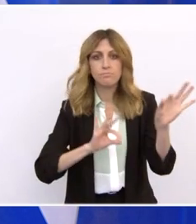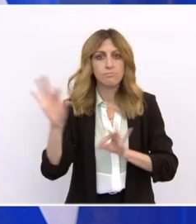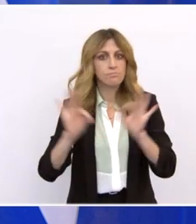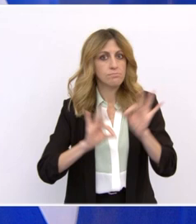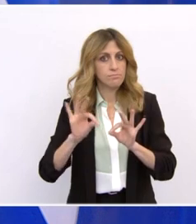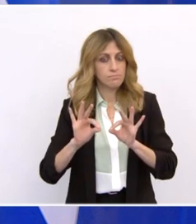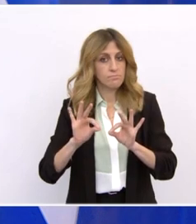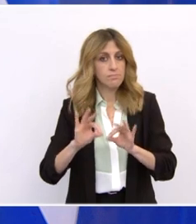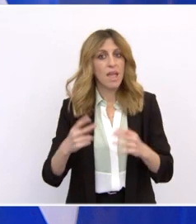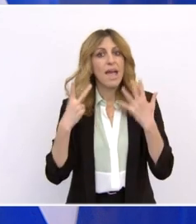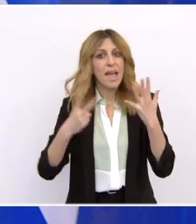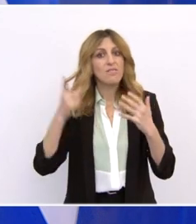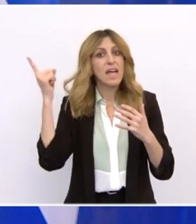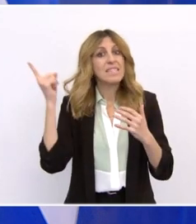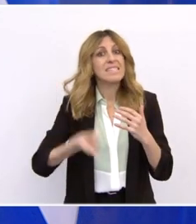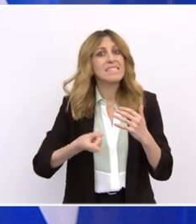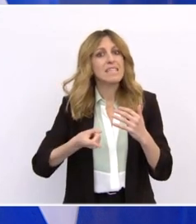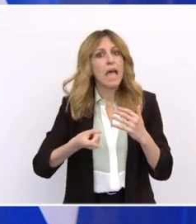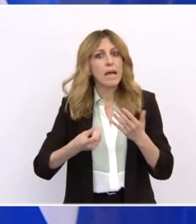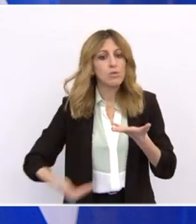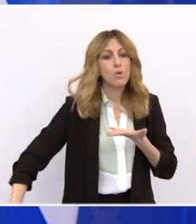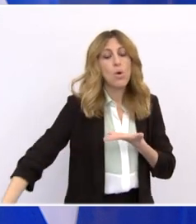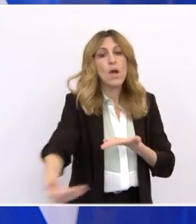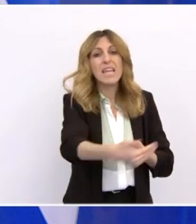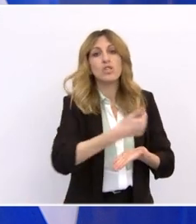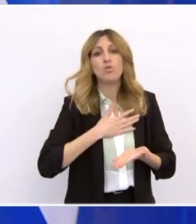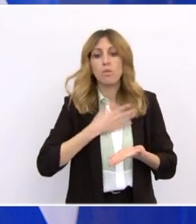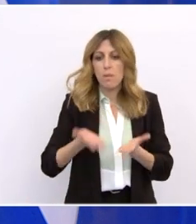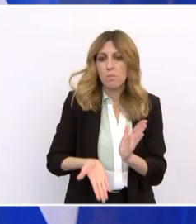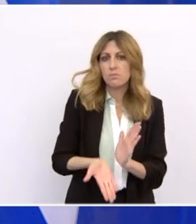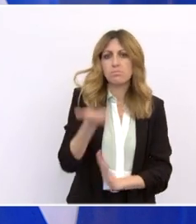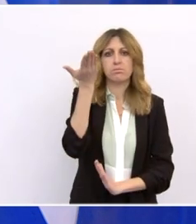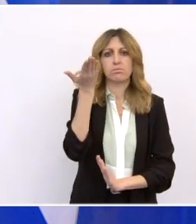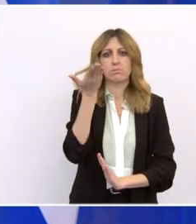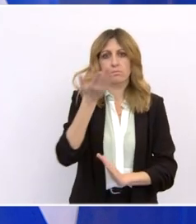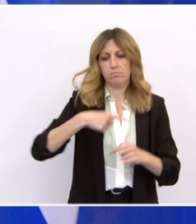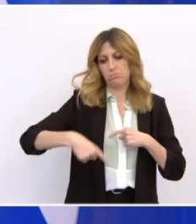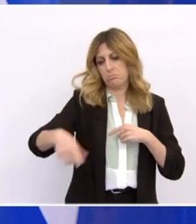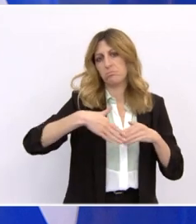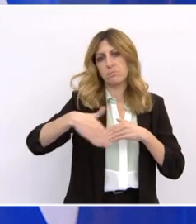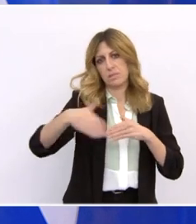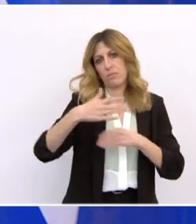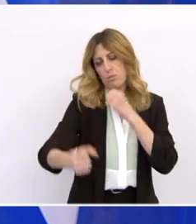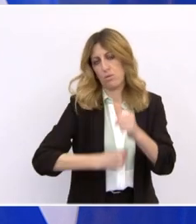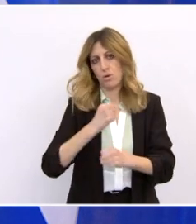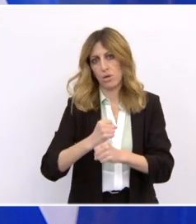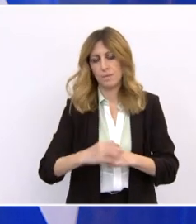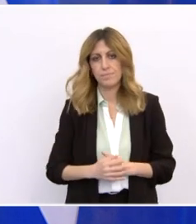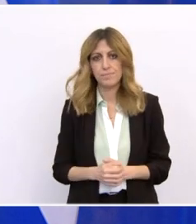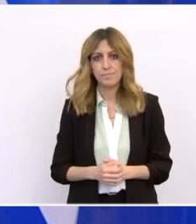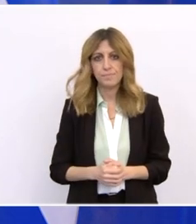μονάδες το εθνικό μας προϊόν εντός της επόμενης εξαιτίας. Θέλω να θυμίσω